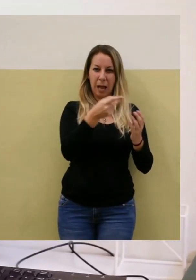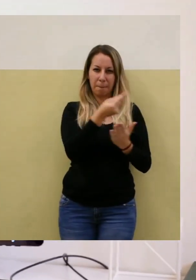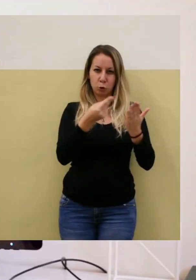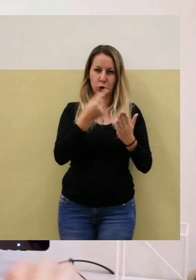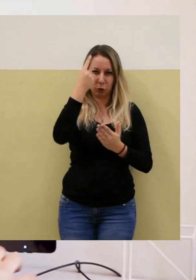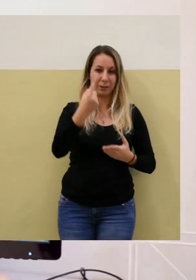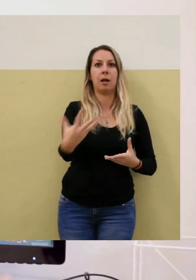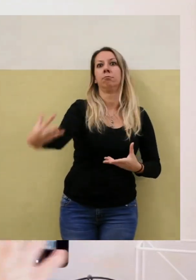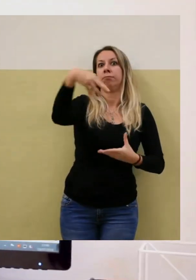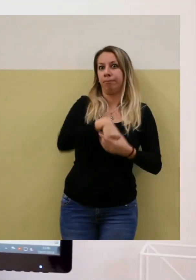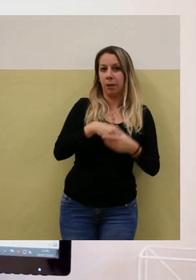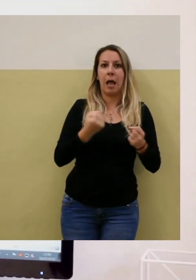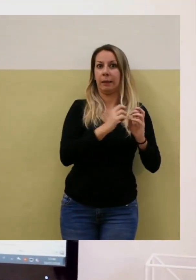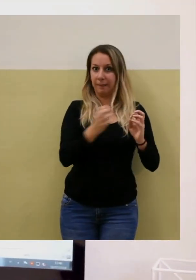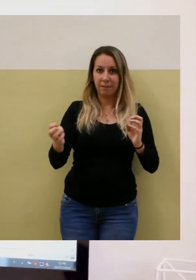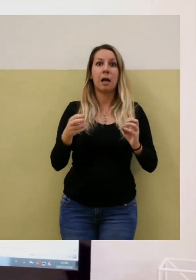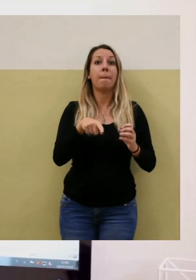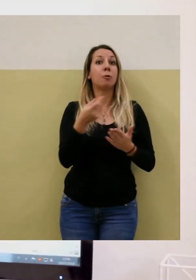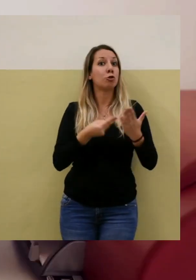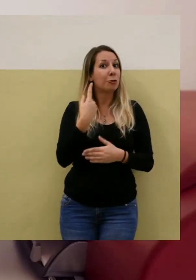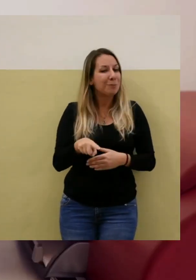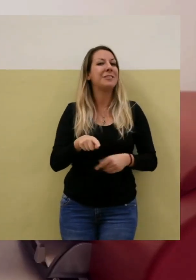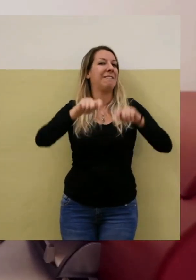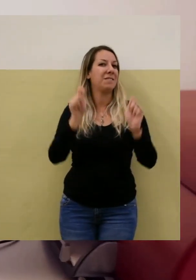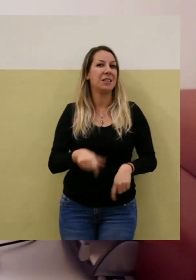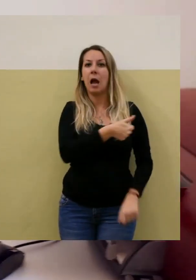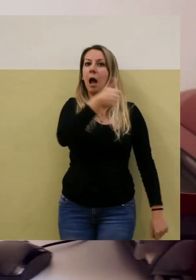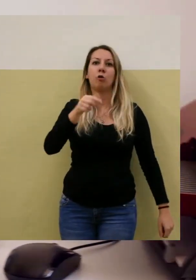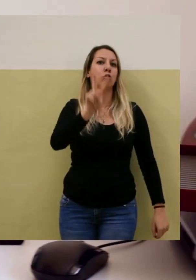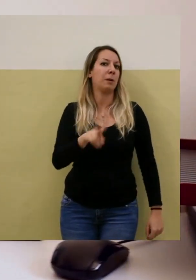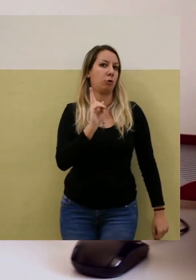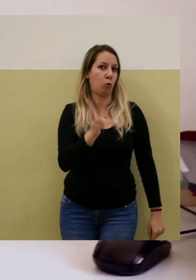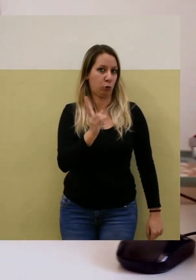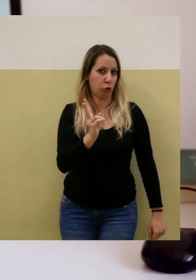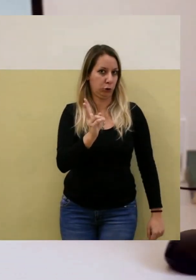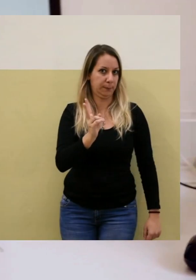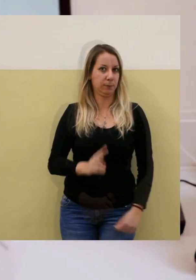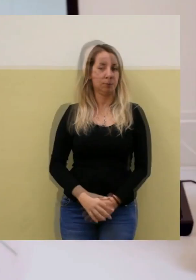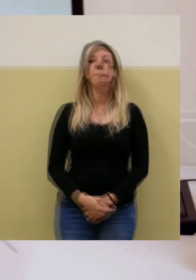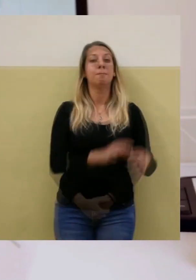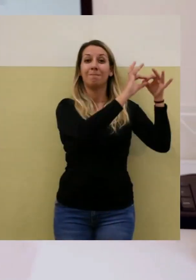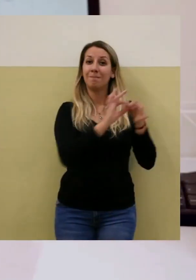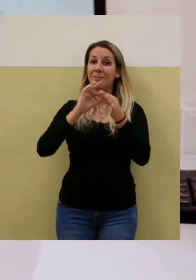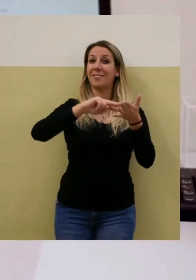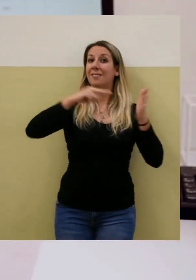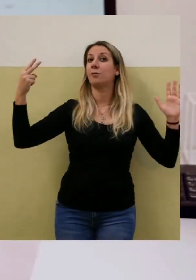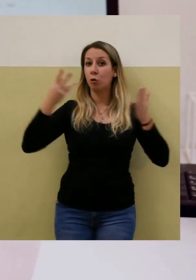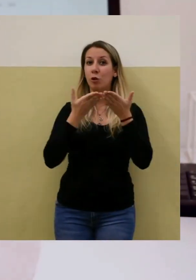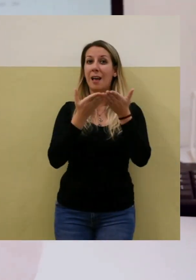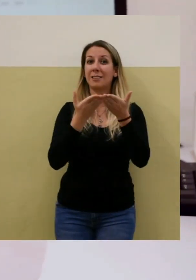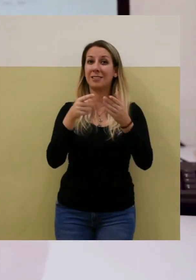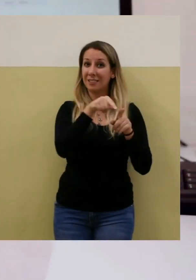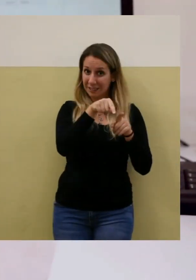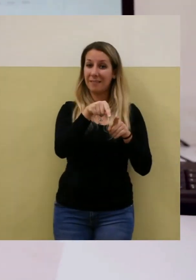è stato avviato già nel 2012 Si chiama per una matematica accessibile e inclusiva Relativamente alle tecnologie